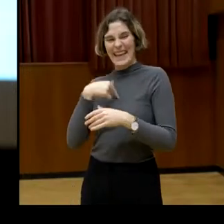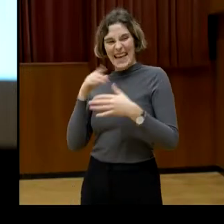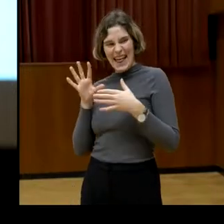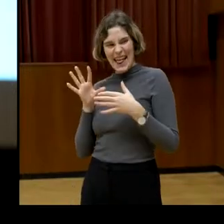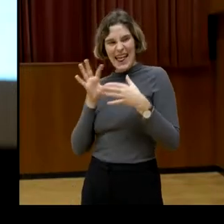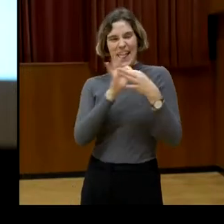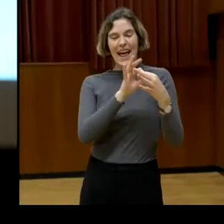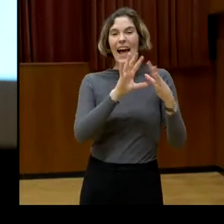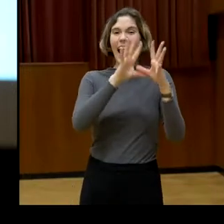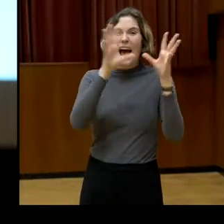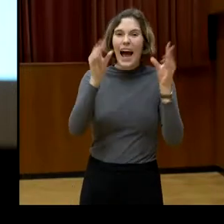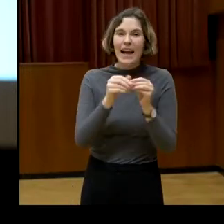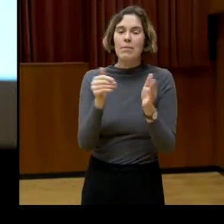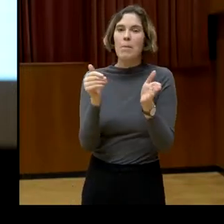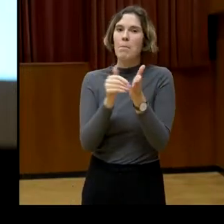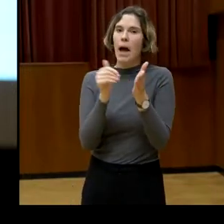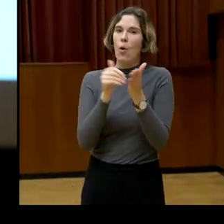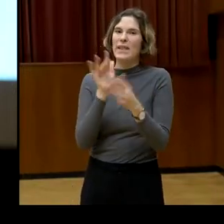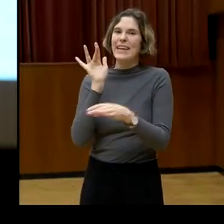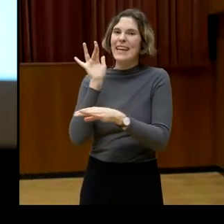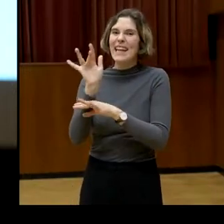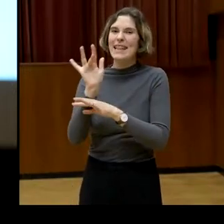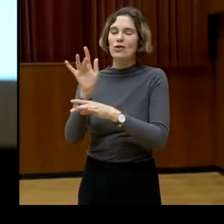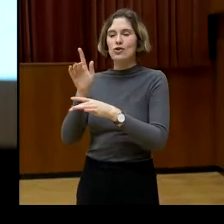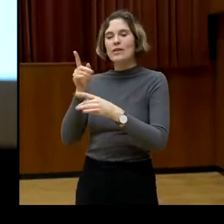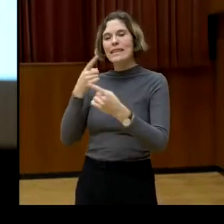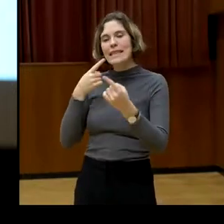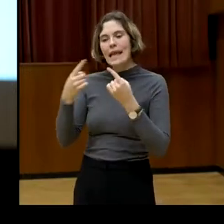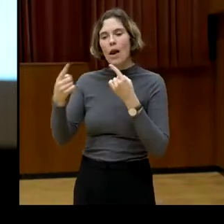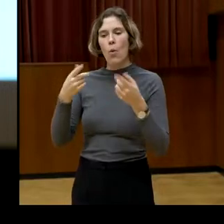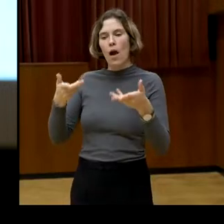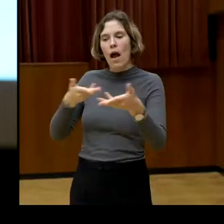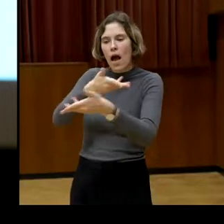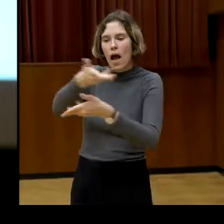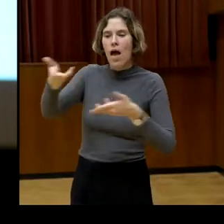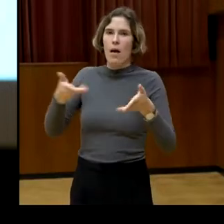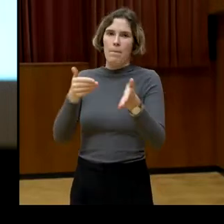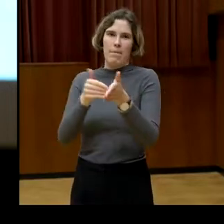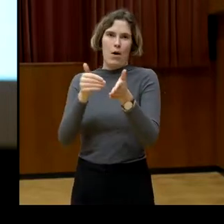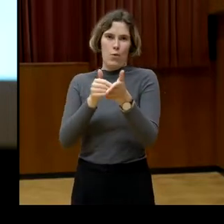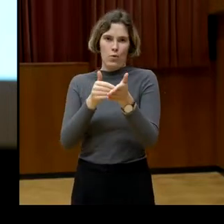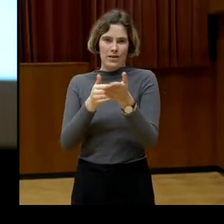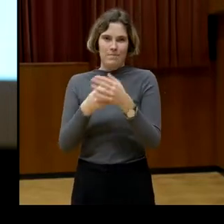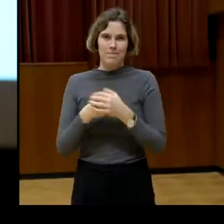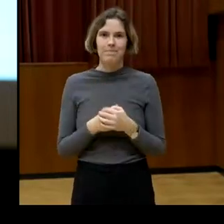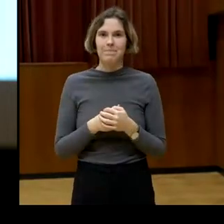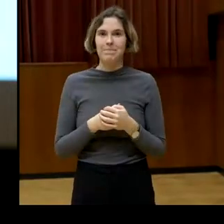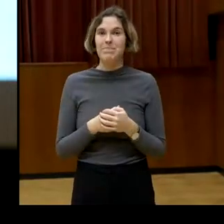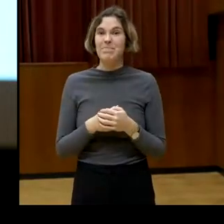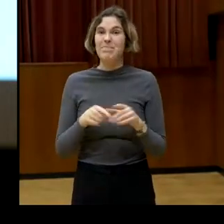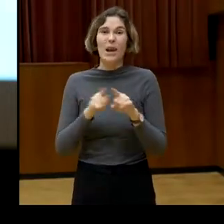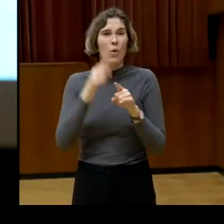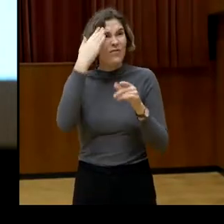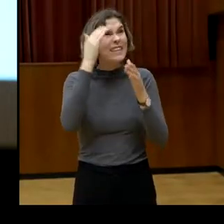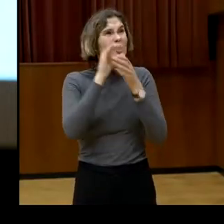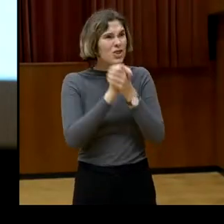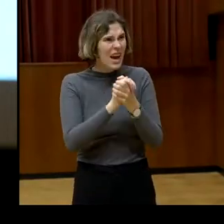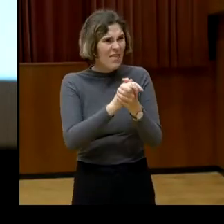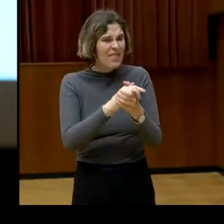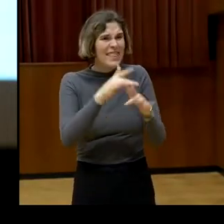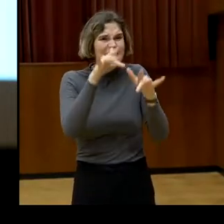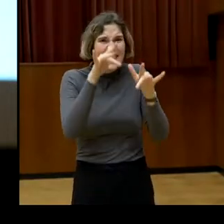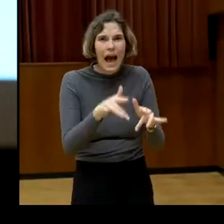kritischen Dialog zu Themen wie Wissenschaft und Demokratie braucht. Es gibt auch in der Wissenschaft Probleme, die angesprochen und diskutiert gehört.